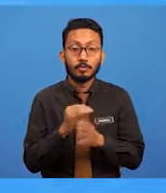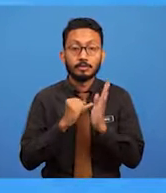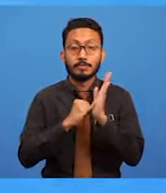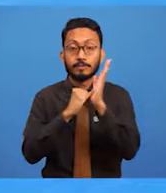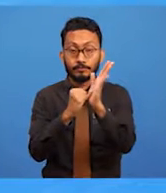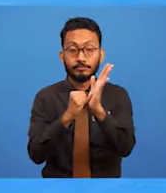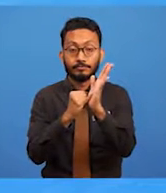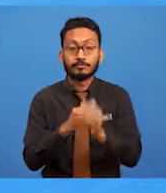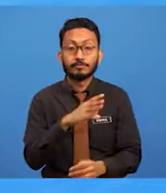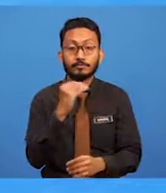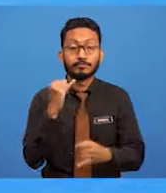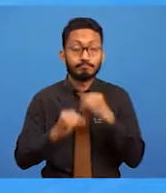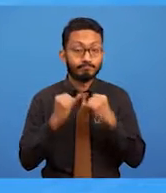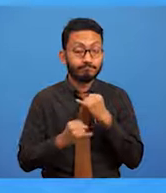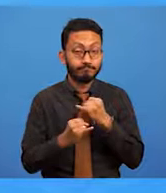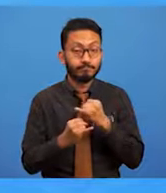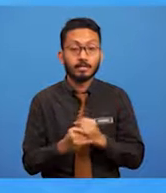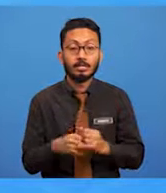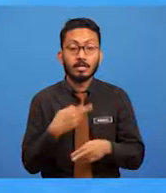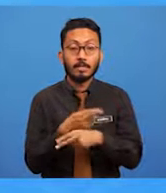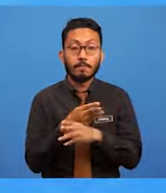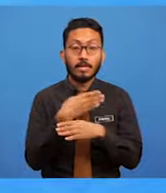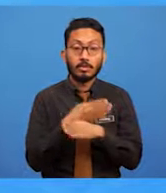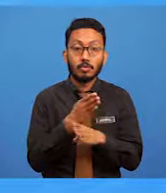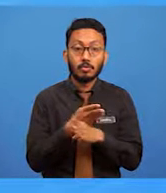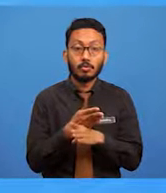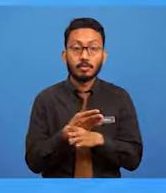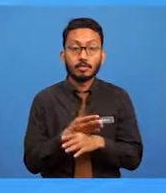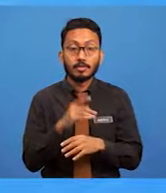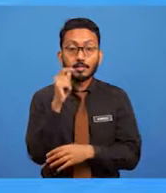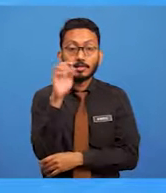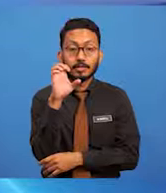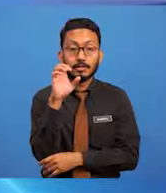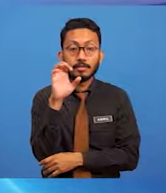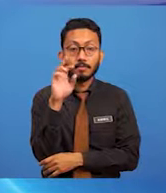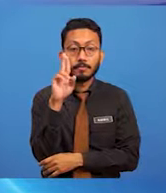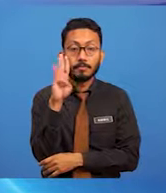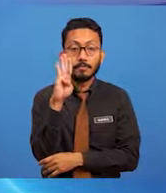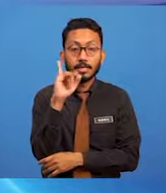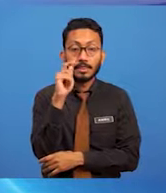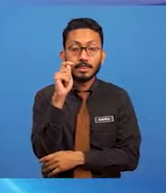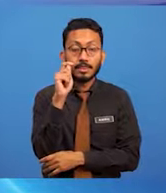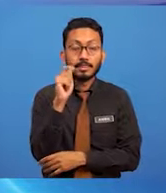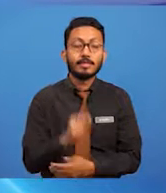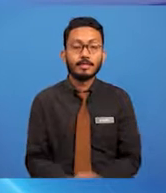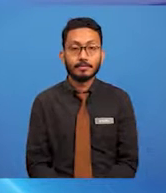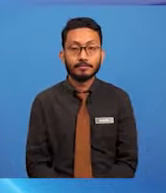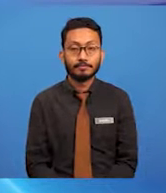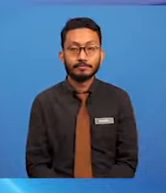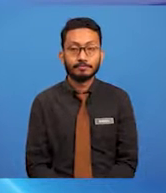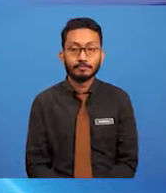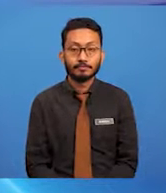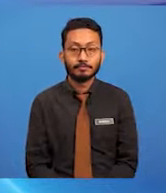yang terakhir, reka bentuk penerbitan. Baik, saya akan